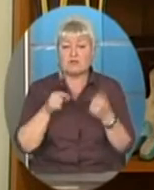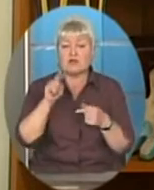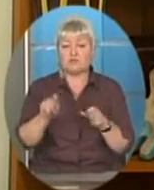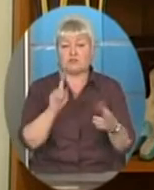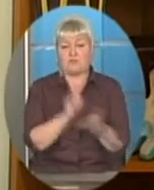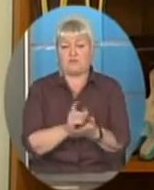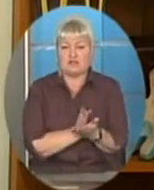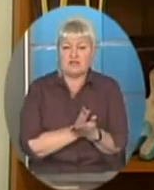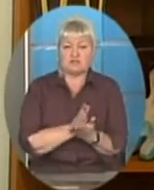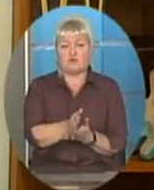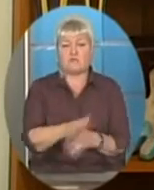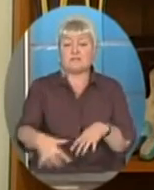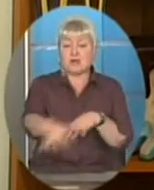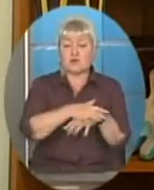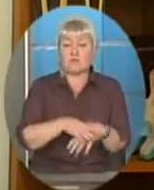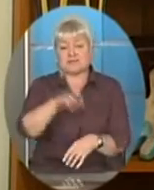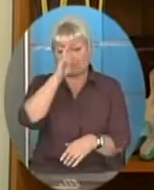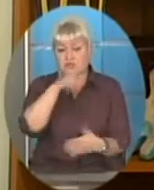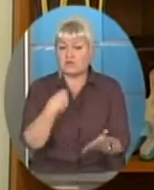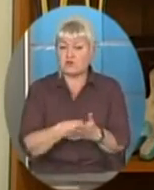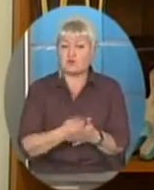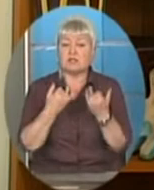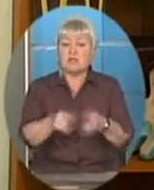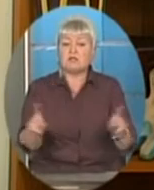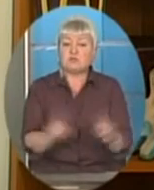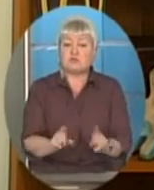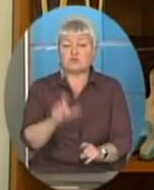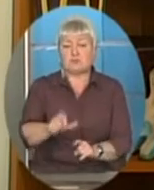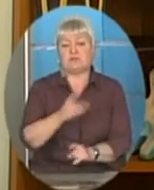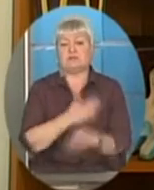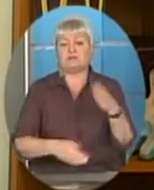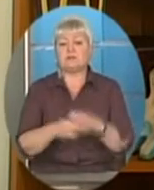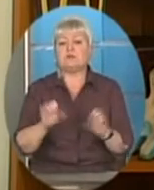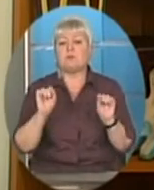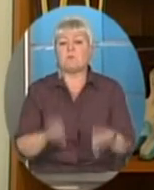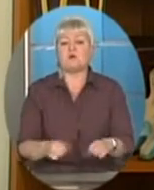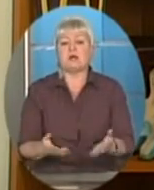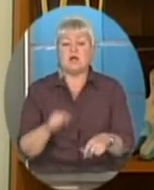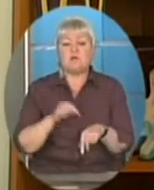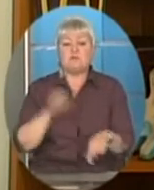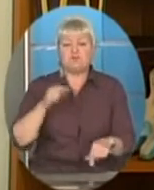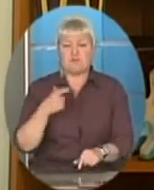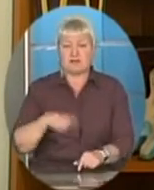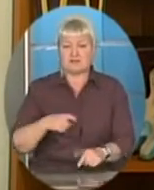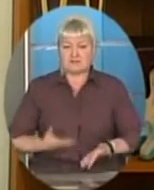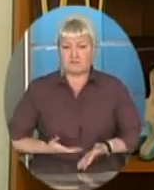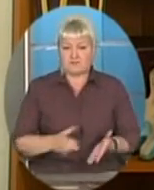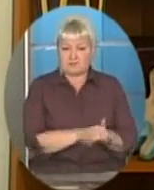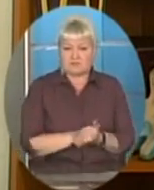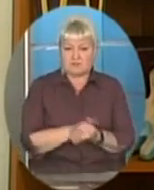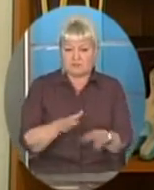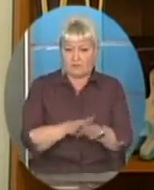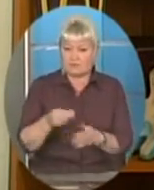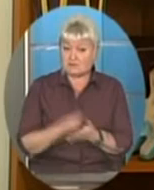скеруватися громадські кошти, державні кошти, для того, щоб людина з інвалідністю відчувала себе в суспільстві повноцінною